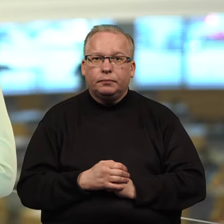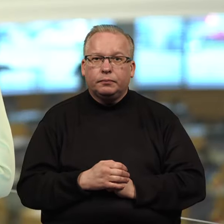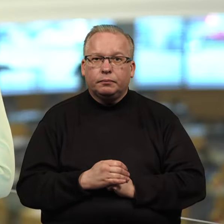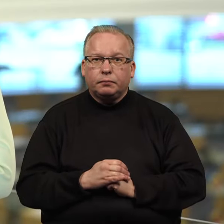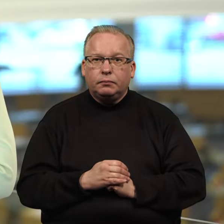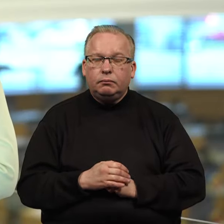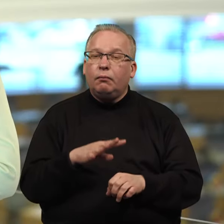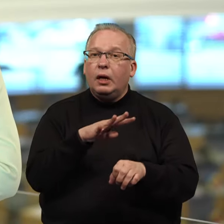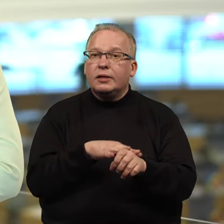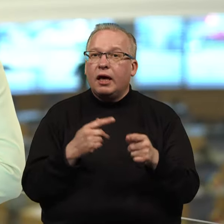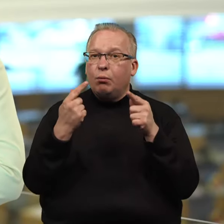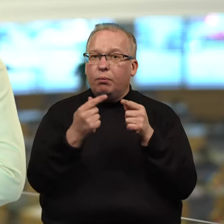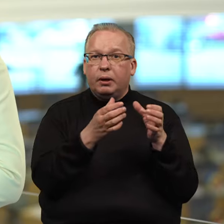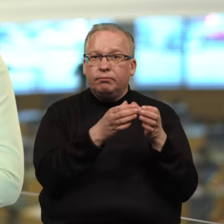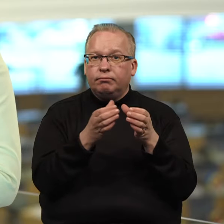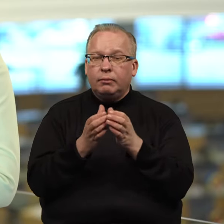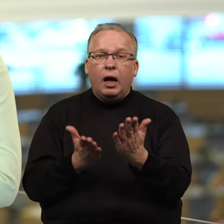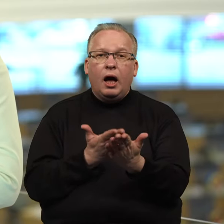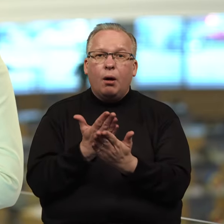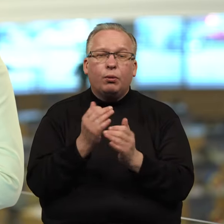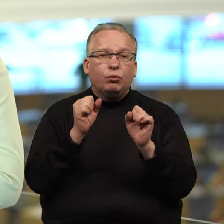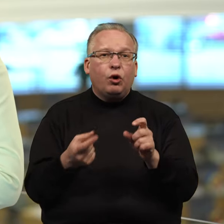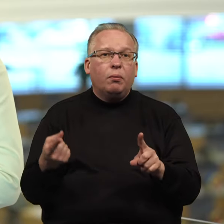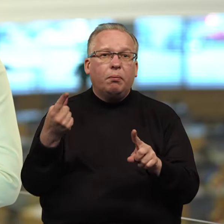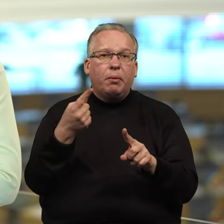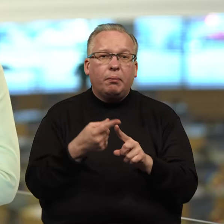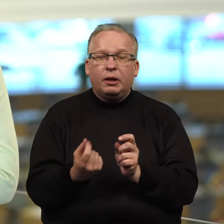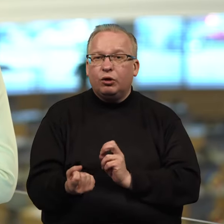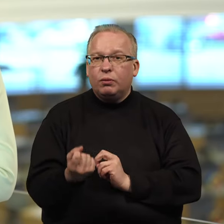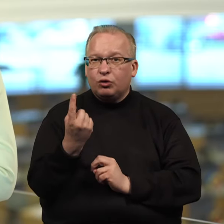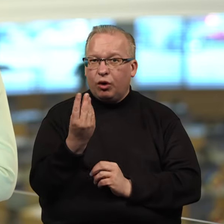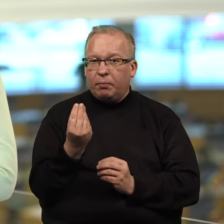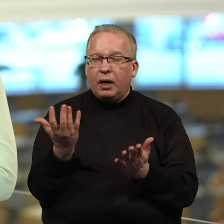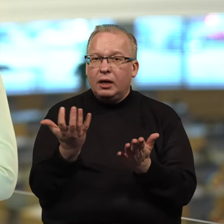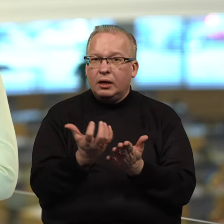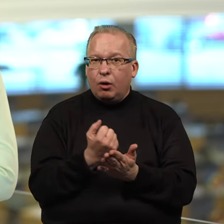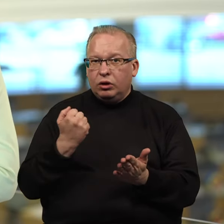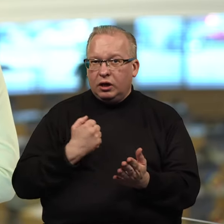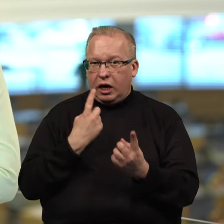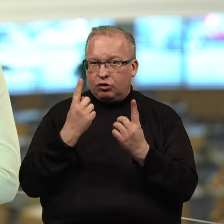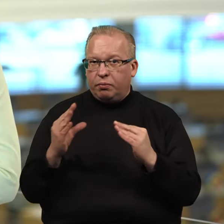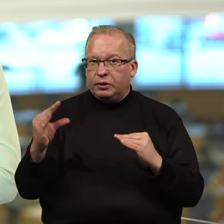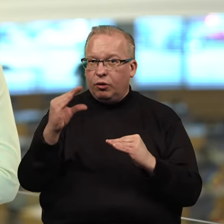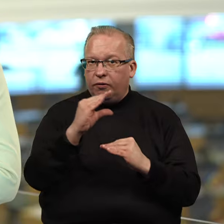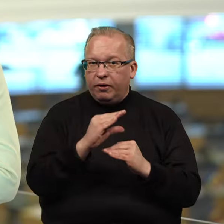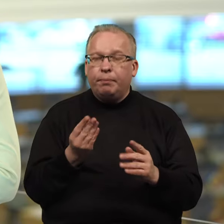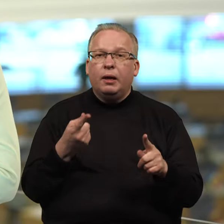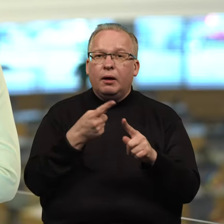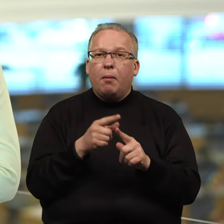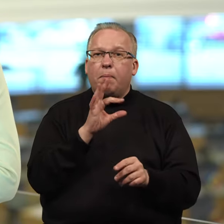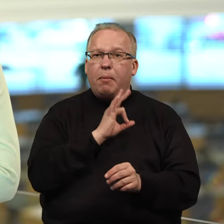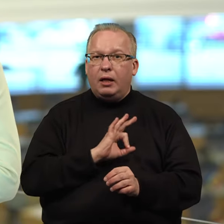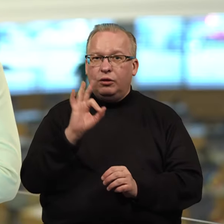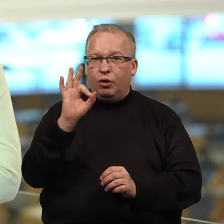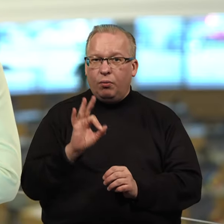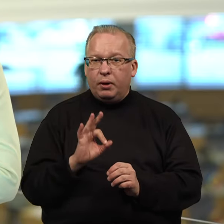Seimo opozicinės frakcijos pristatė galimus papildomus šaltinius krašto apsaugai finansuoti, tarp siūlymų didinti pelno mokestį,